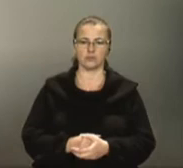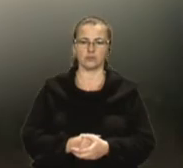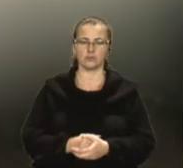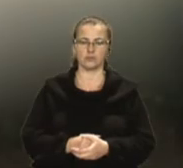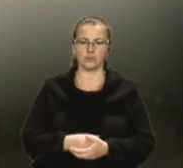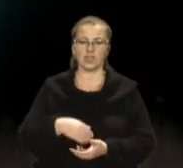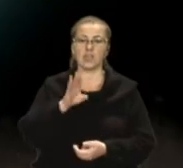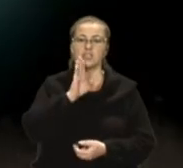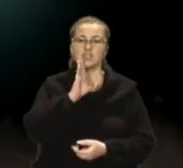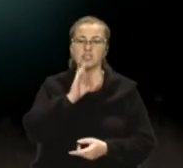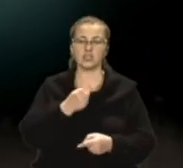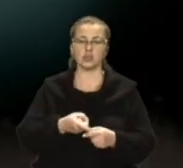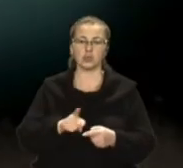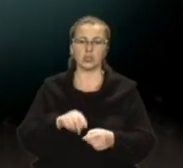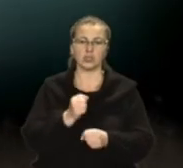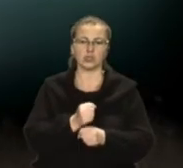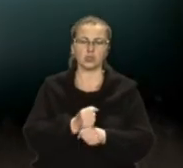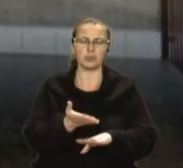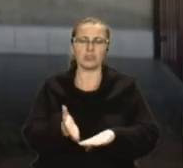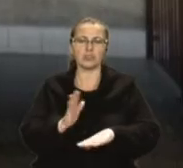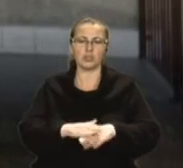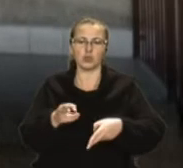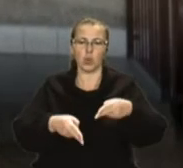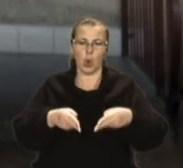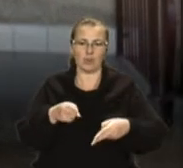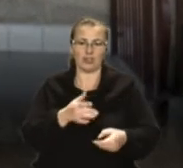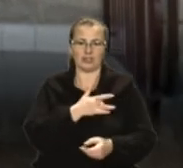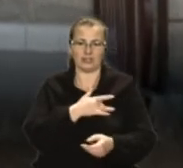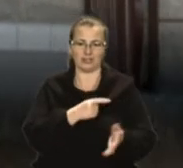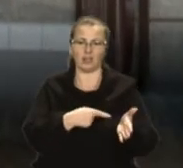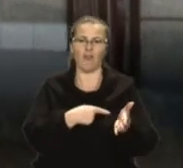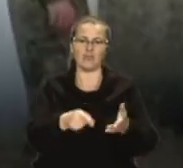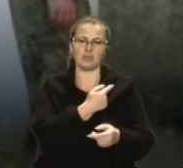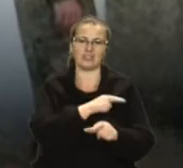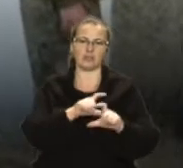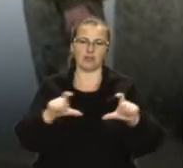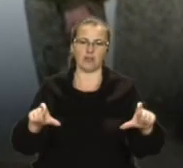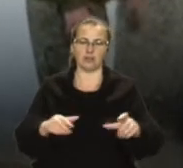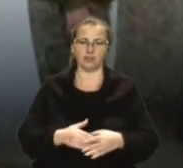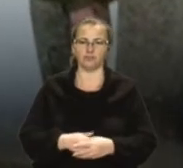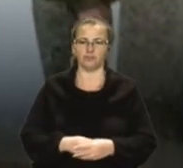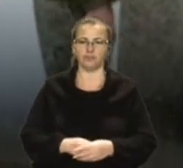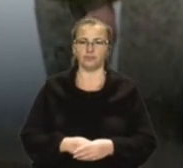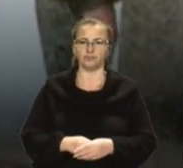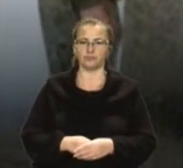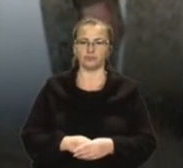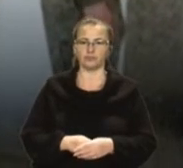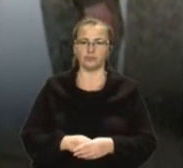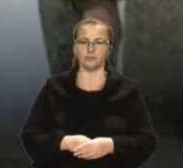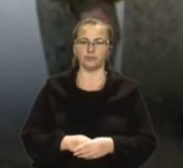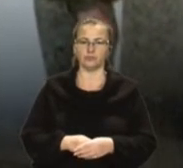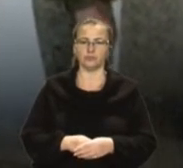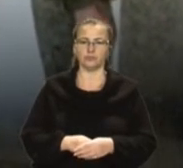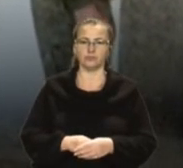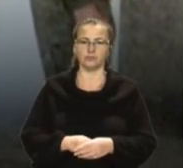Жінку, якій зробили складну операцію на серці, виписали з лікарні. Почуваюся я набагато краще, чим було до